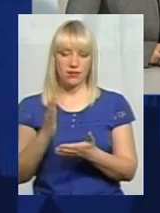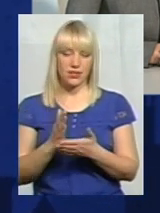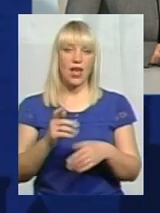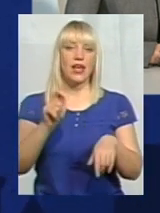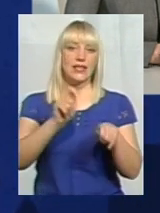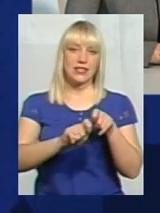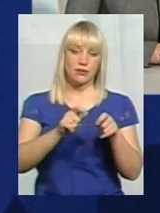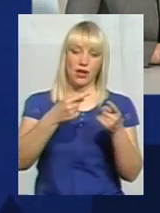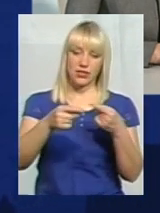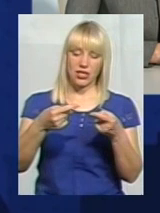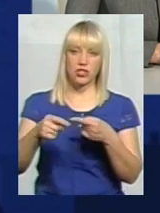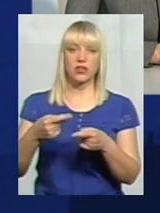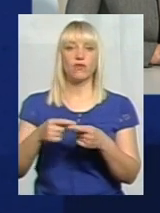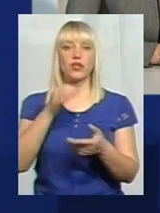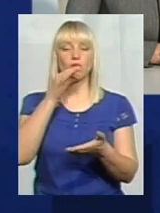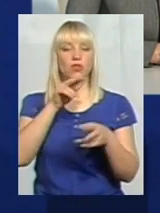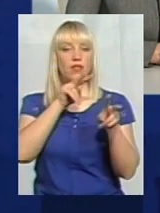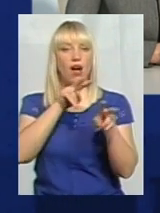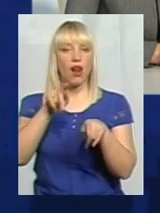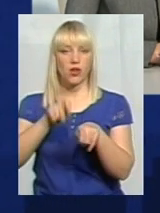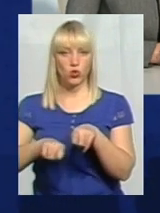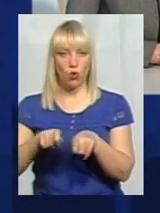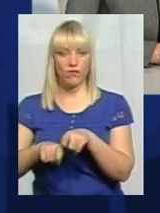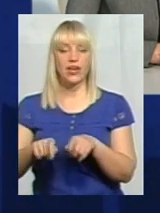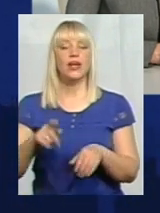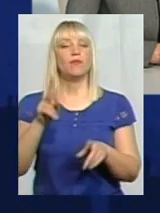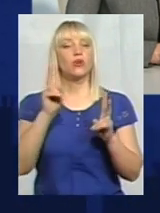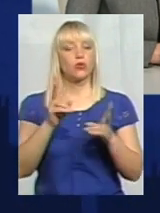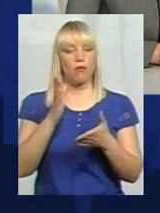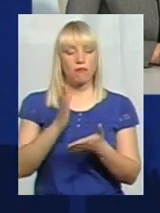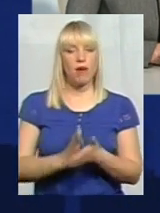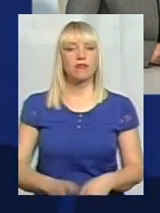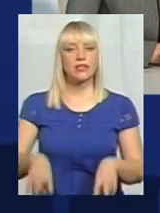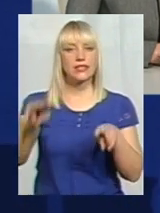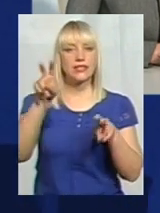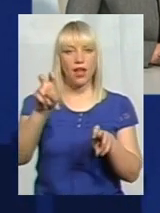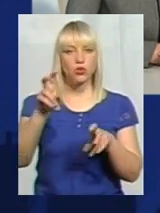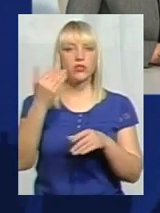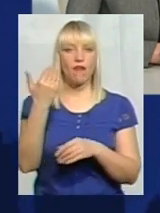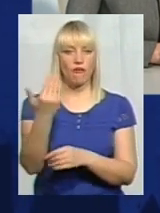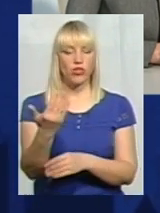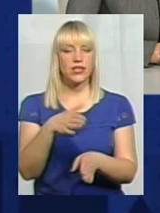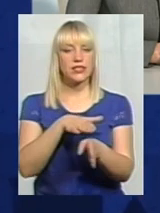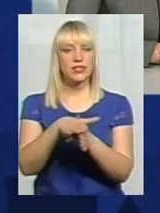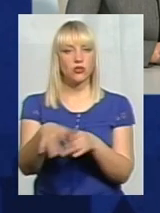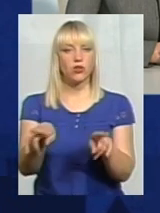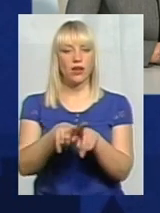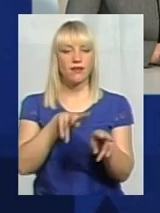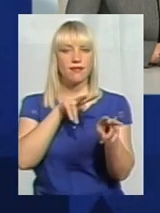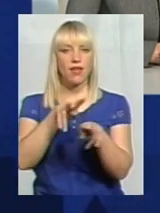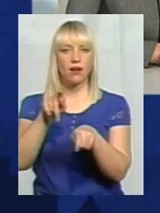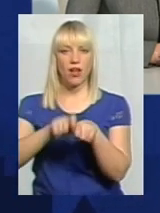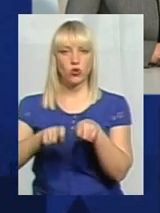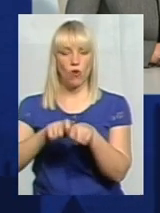будівельна, наглядова інспекція, які саме мають певний статус і саме вони здійснюють такі наглядові